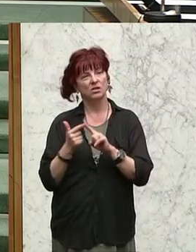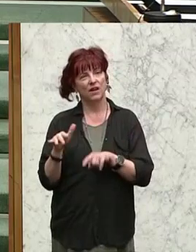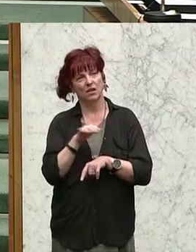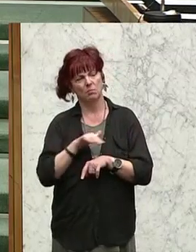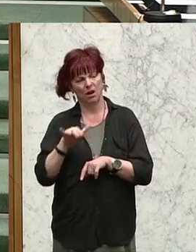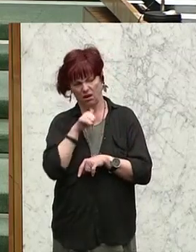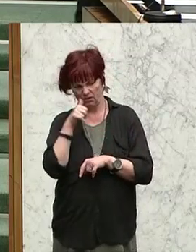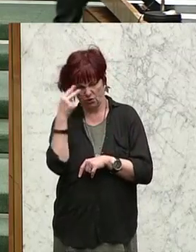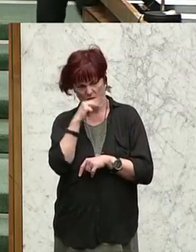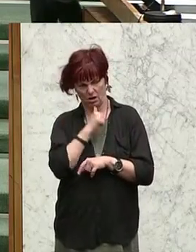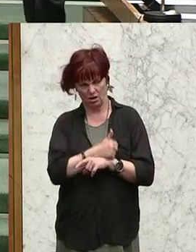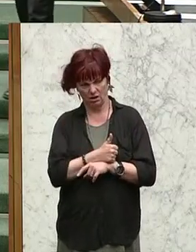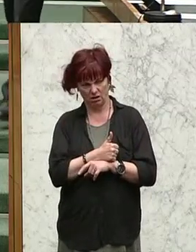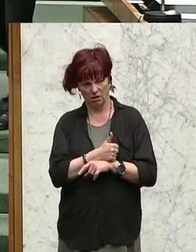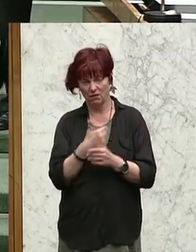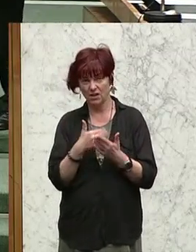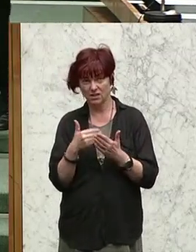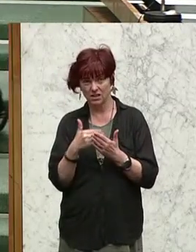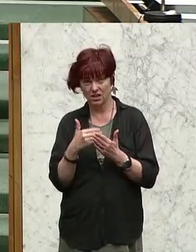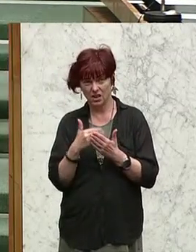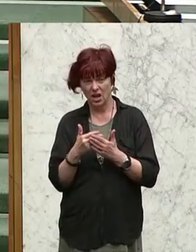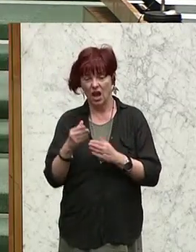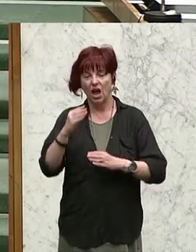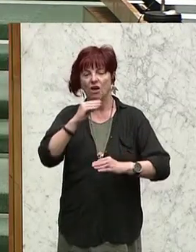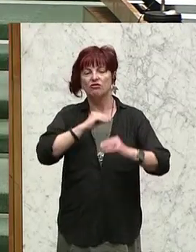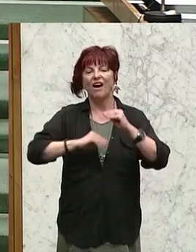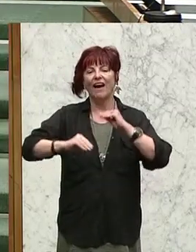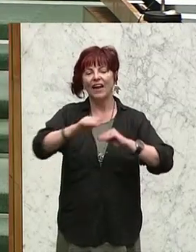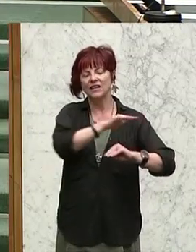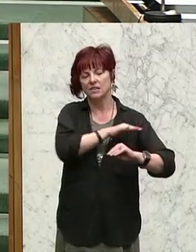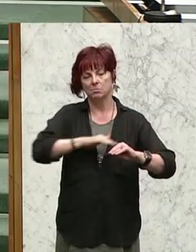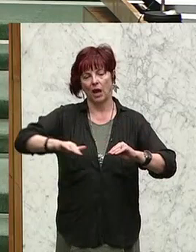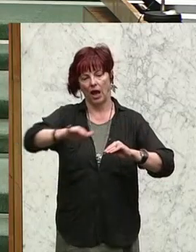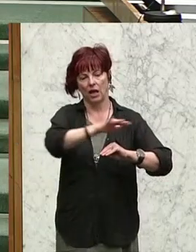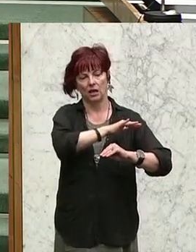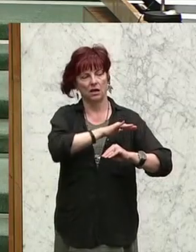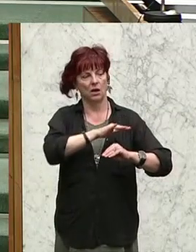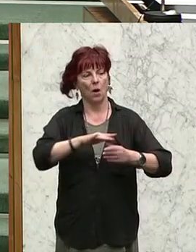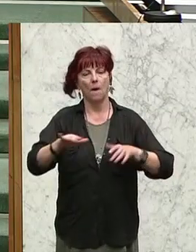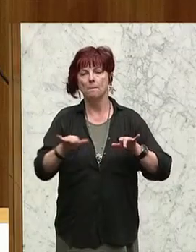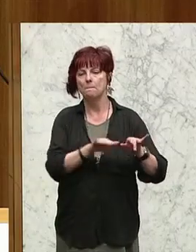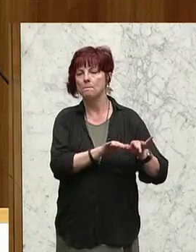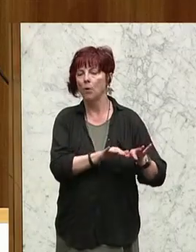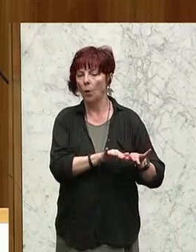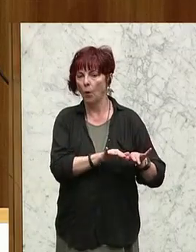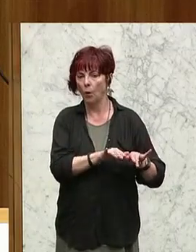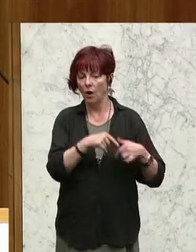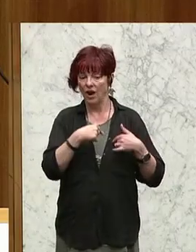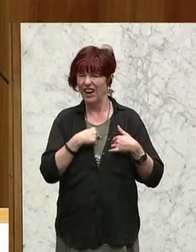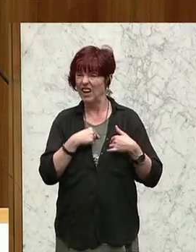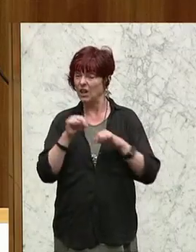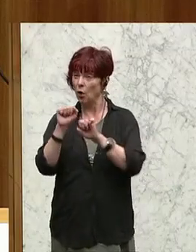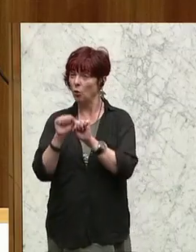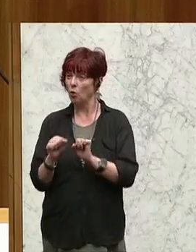nicht nachvollziehbar ist, ist der ganze Vereinsbereich, auch der Bereich im Büro. Also wenn ich irgendwo